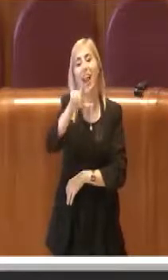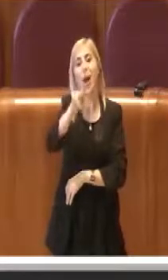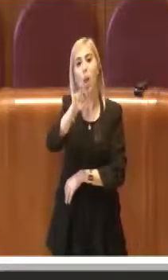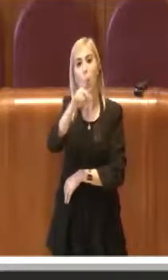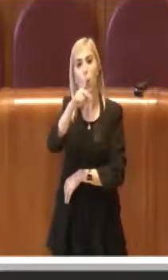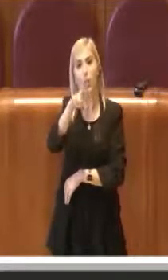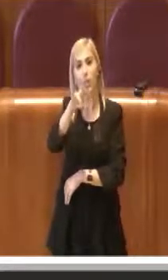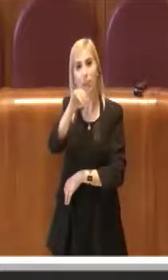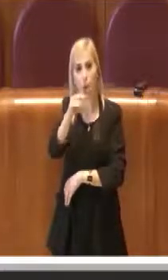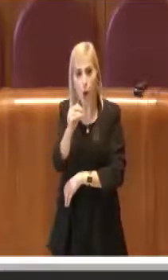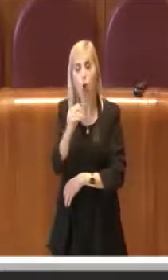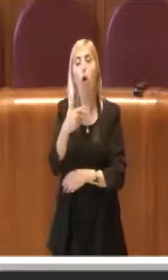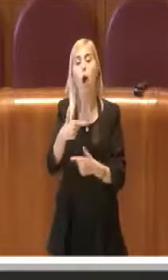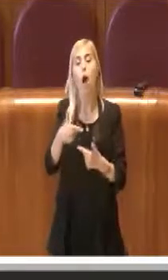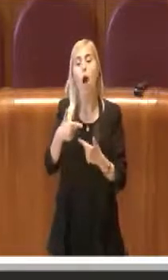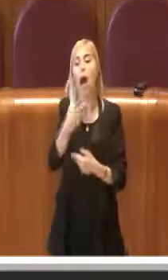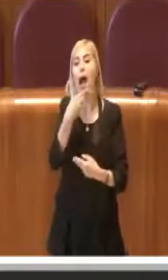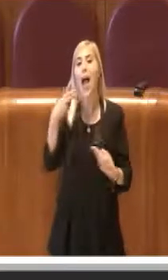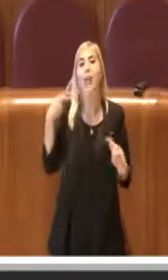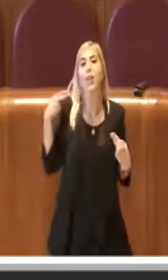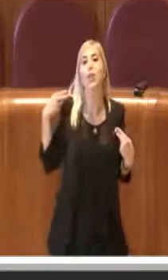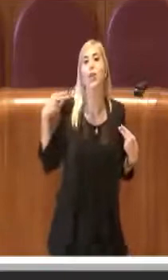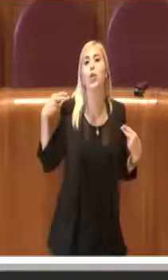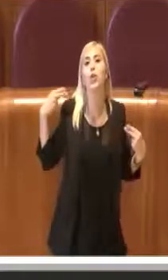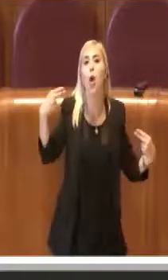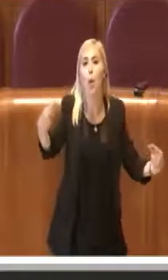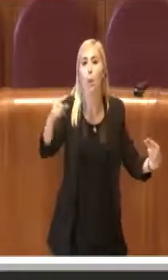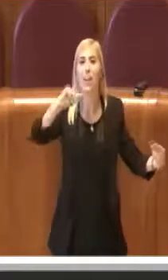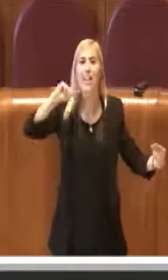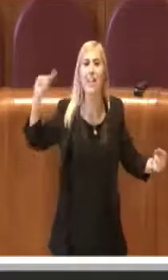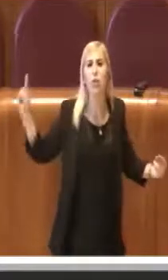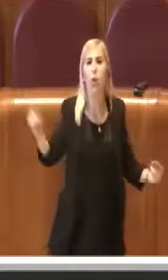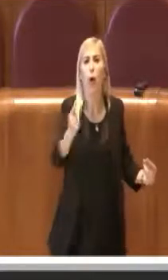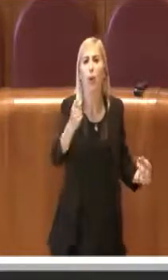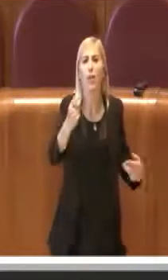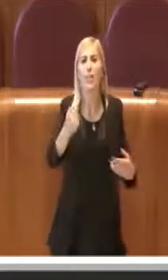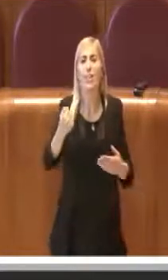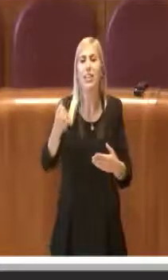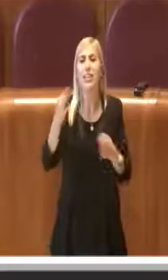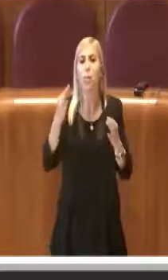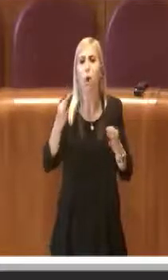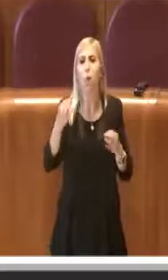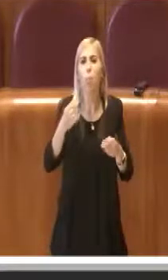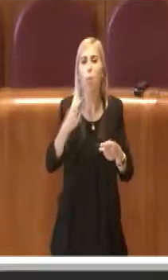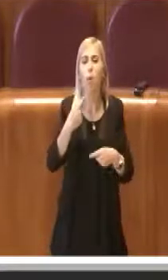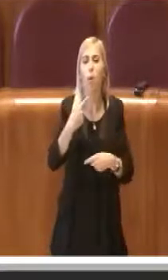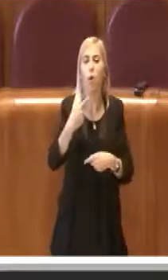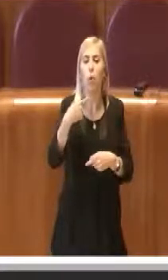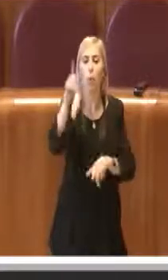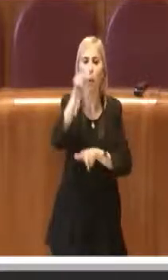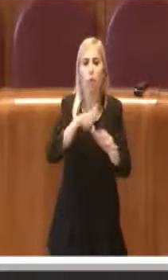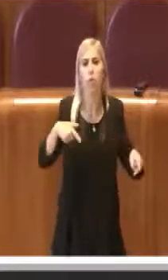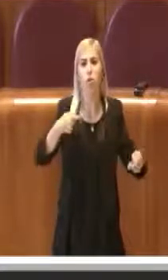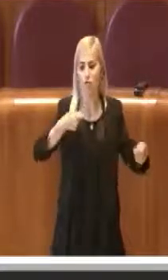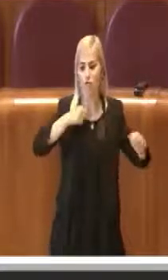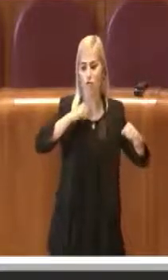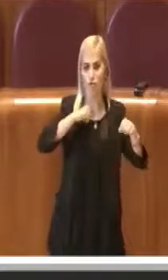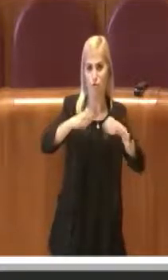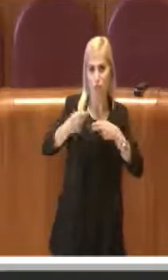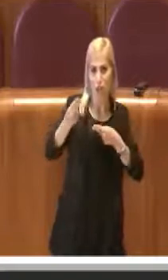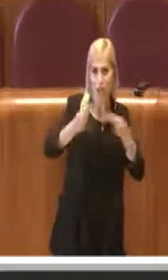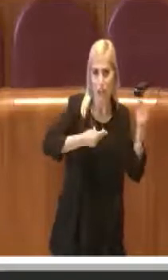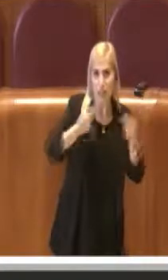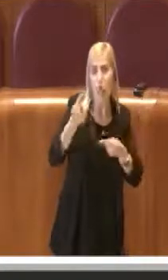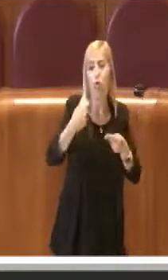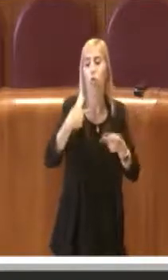il primo omaggio lo abbiamo accolto in Campidoglio e ci uniamo quindi alla sua richiesta